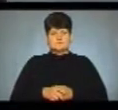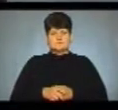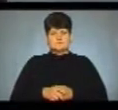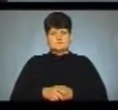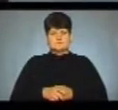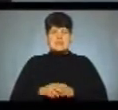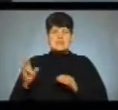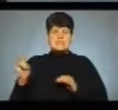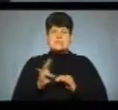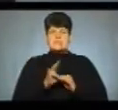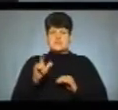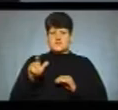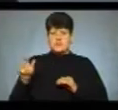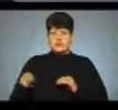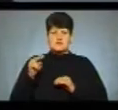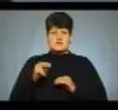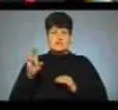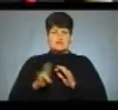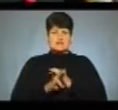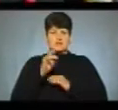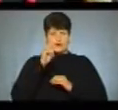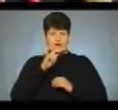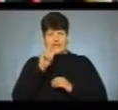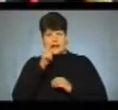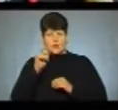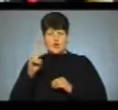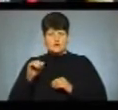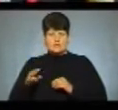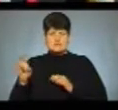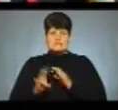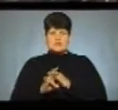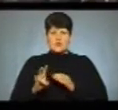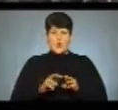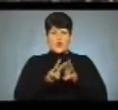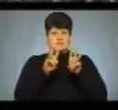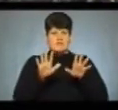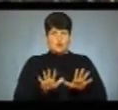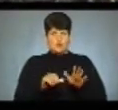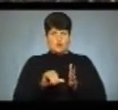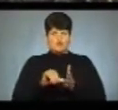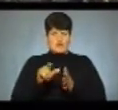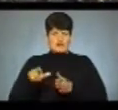Священники Православної Церкви України та Української Грако-Католицької Церкви освятили учасників.